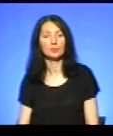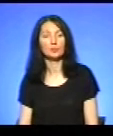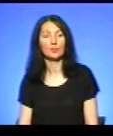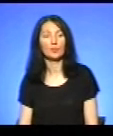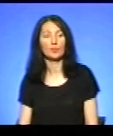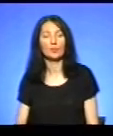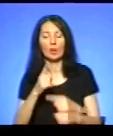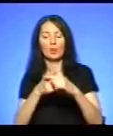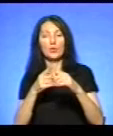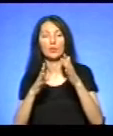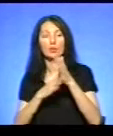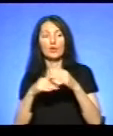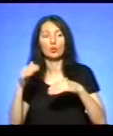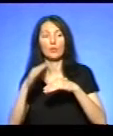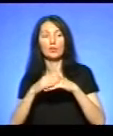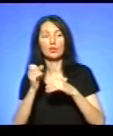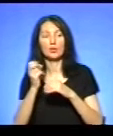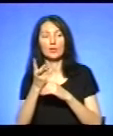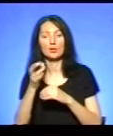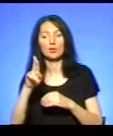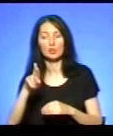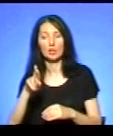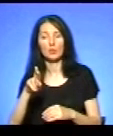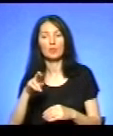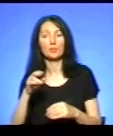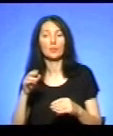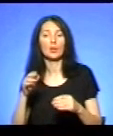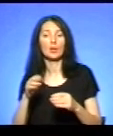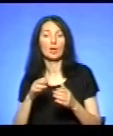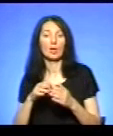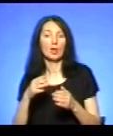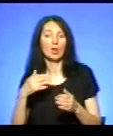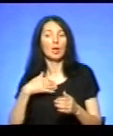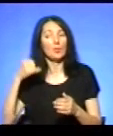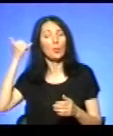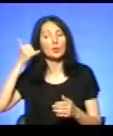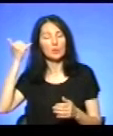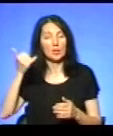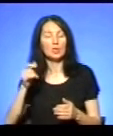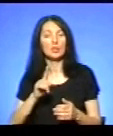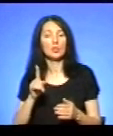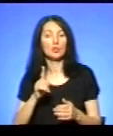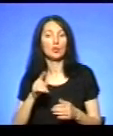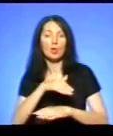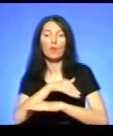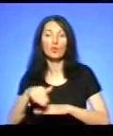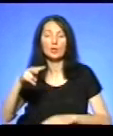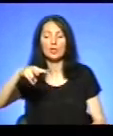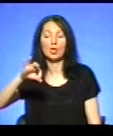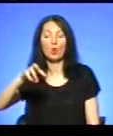О пів на 9 вечора, 12 серпня, на спеціаліній 102 надійшов виклик про те, що на вулиці